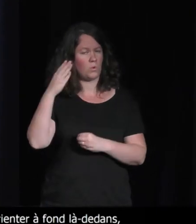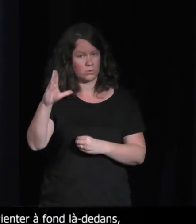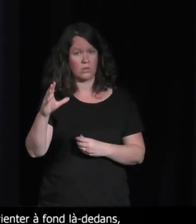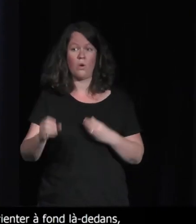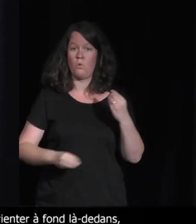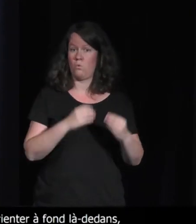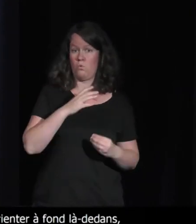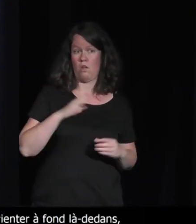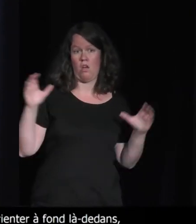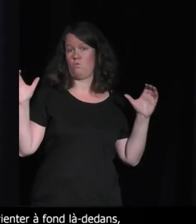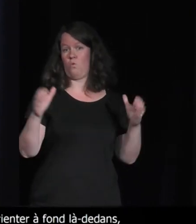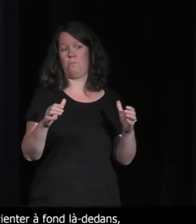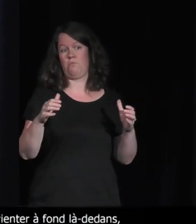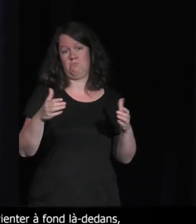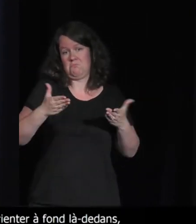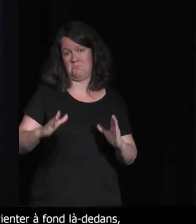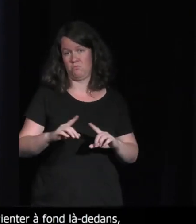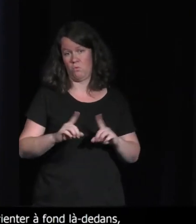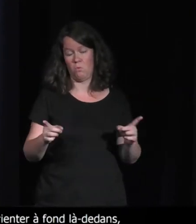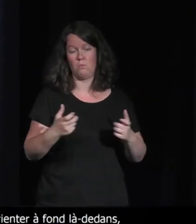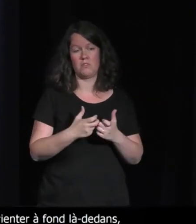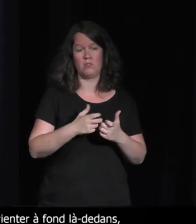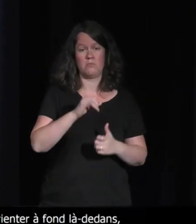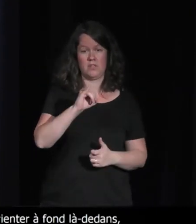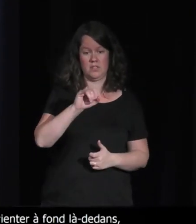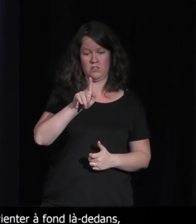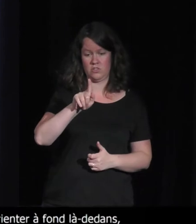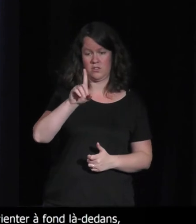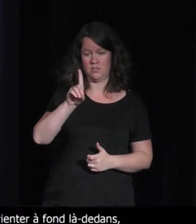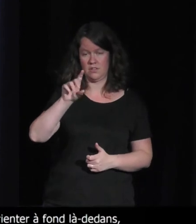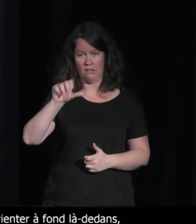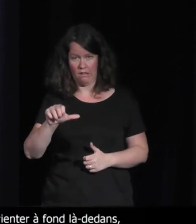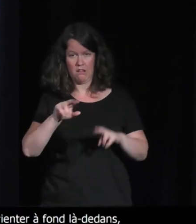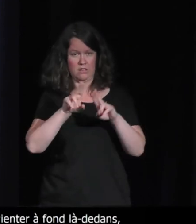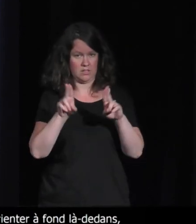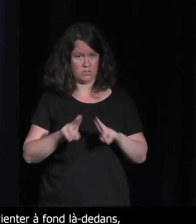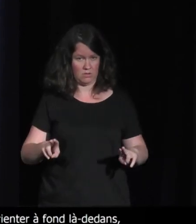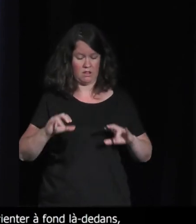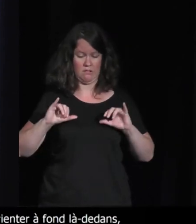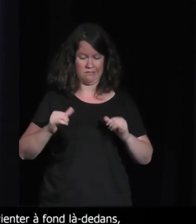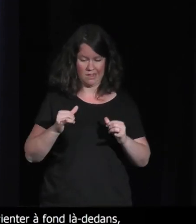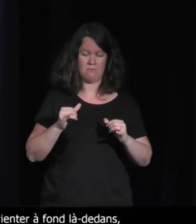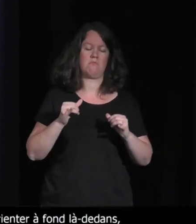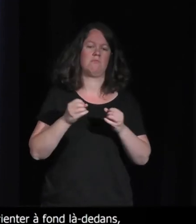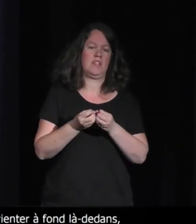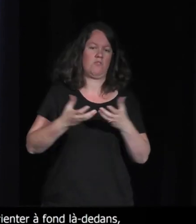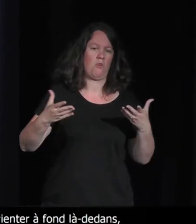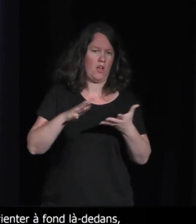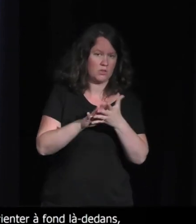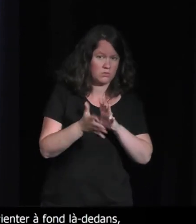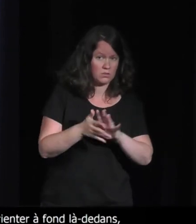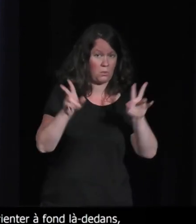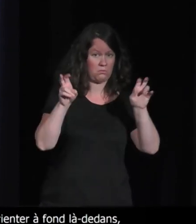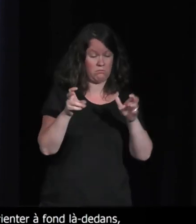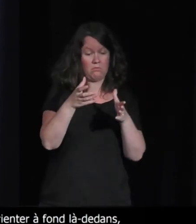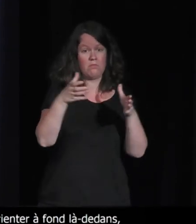Typiquement, l'IGDA, donc l'International Game Developer Association, a un groupe spécifique qui s'intéresse aux enjeux climatiques